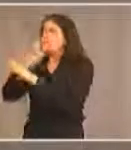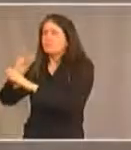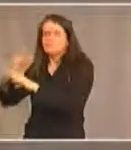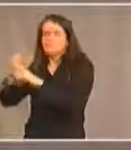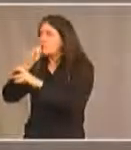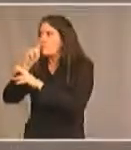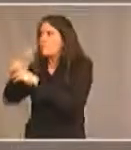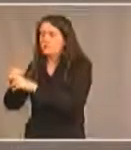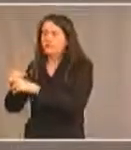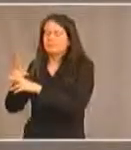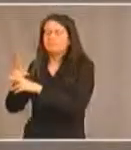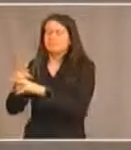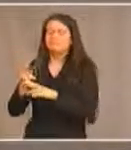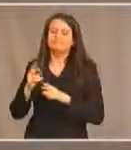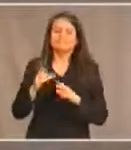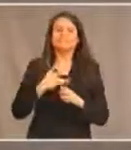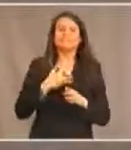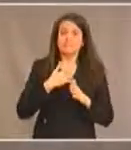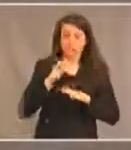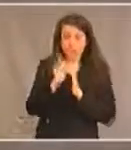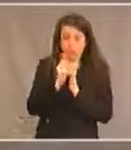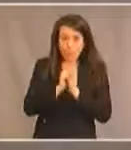de cette loi il faudra faire les choses autrement